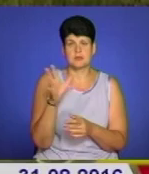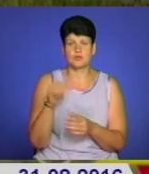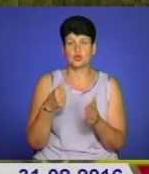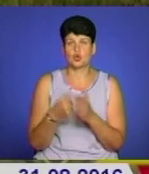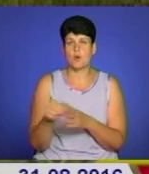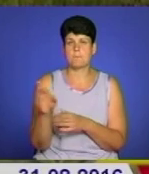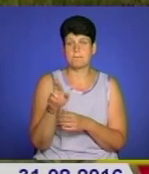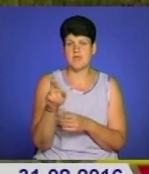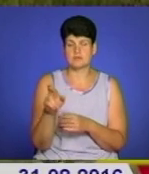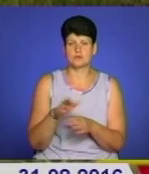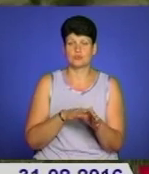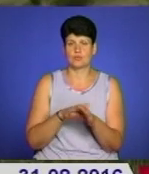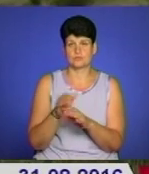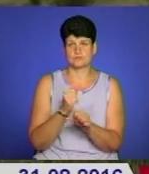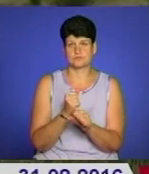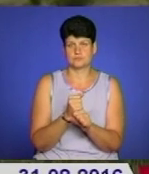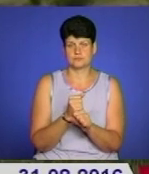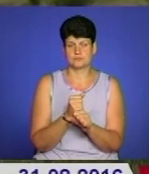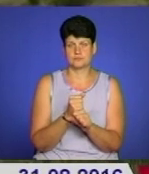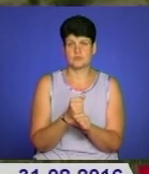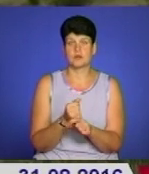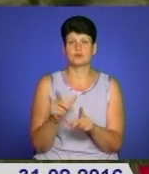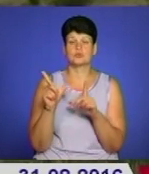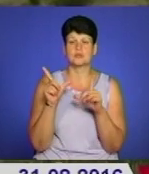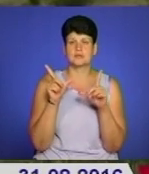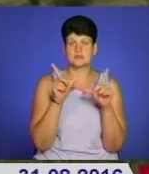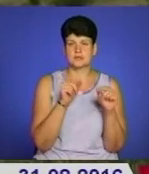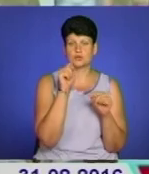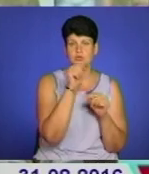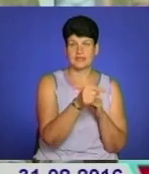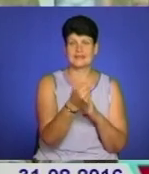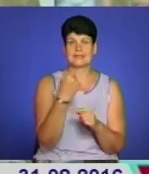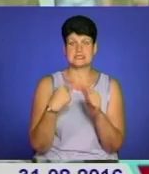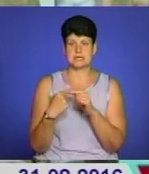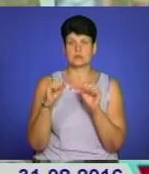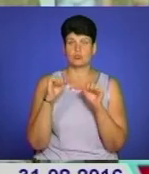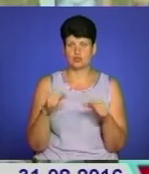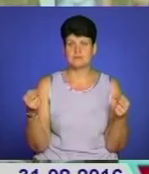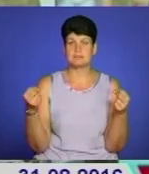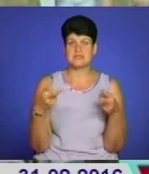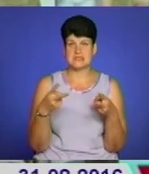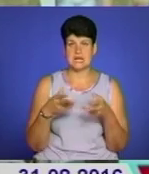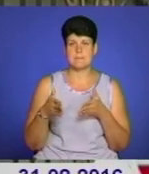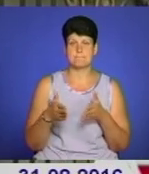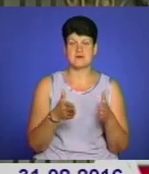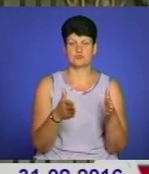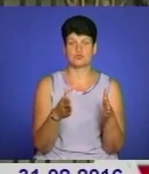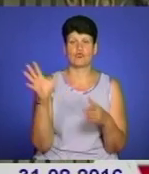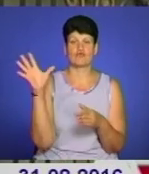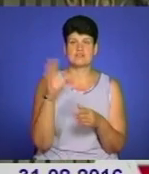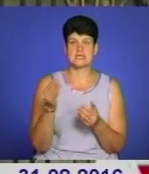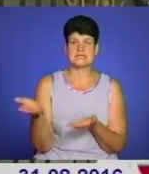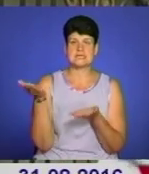повністю вкріпили дорогу. Добратися на Лисоню і назад гості зможуть спеціальним маршрутом. Всіх